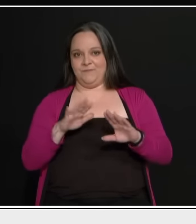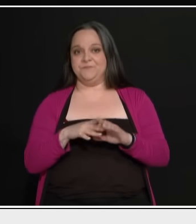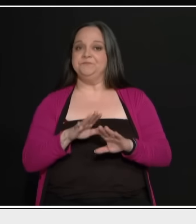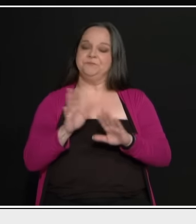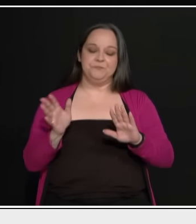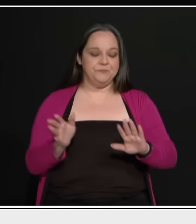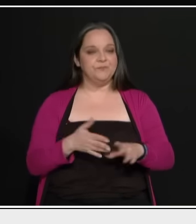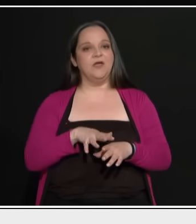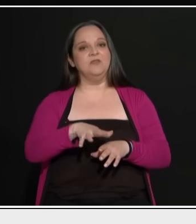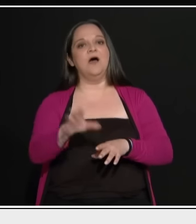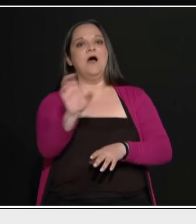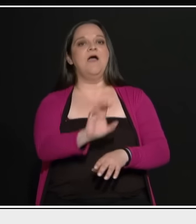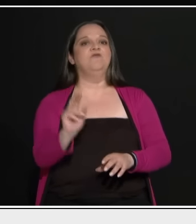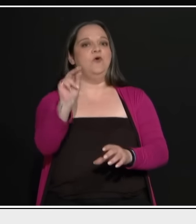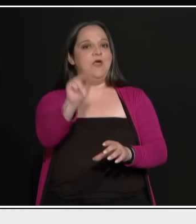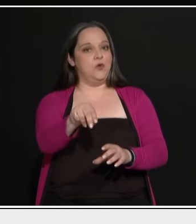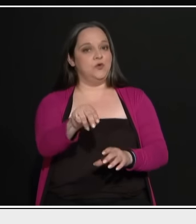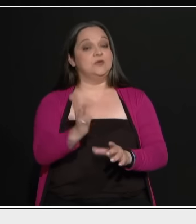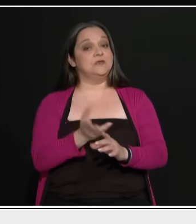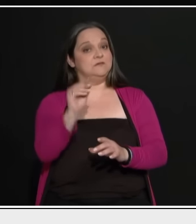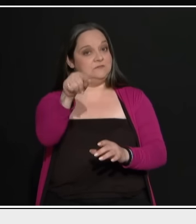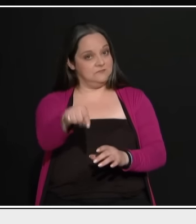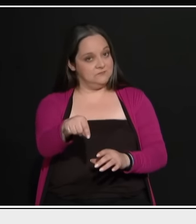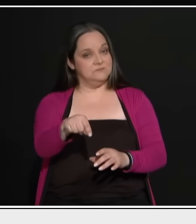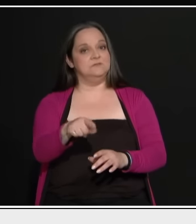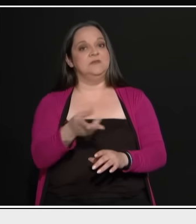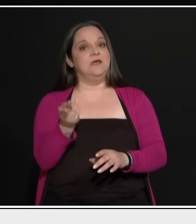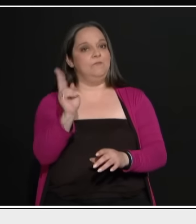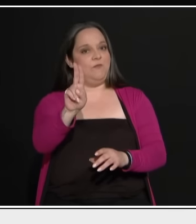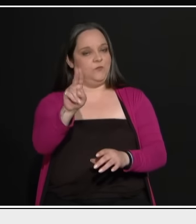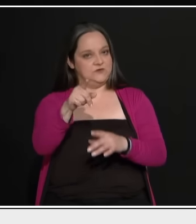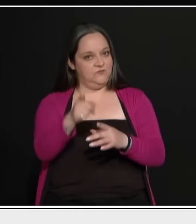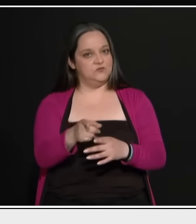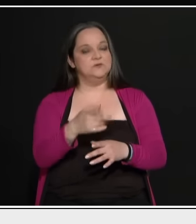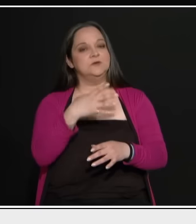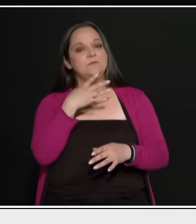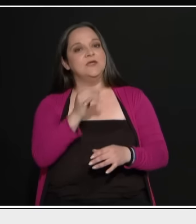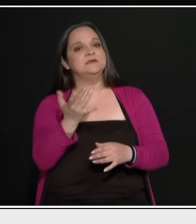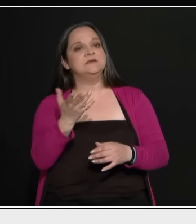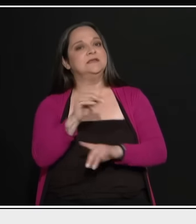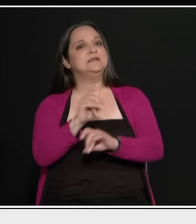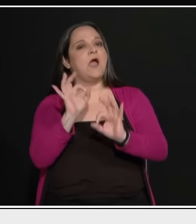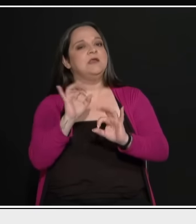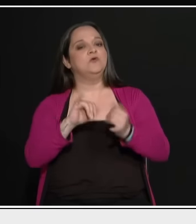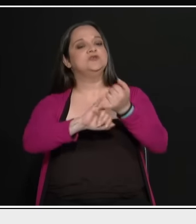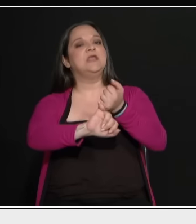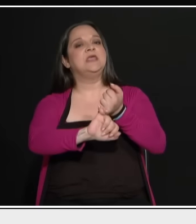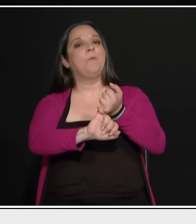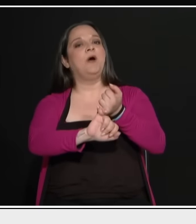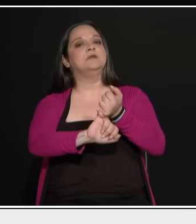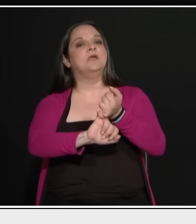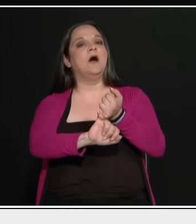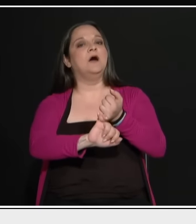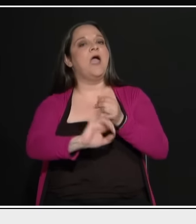εσείς κατεβαίνετε εκεί, είστε στην πρώτη γραμμή, δηλώνετε παρών. Πείτε μου ποια είναι τα στοιχήματα της Ευρώπης το επόμενο διάστημα. Τι θα